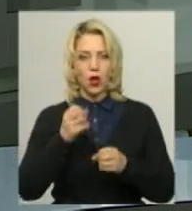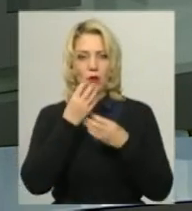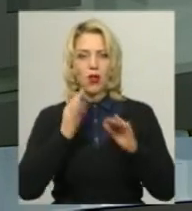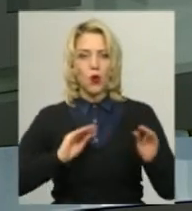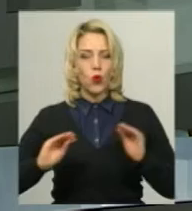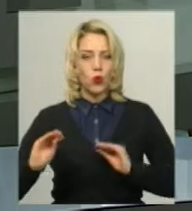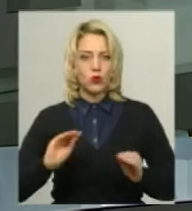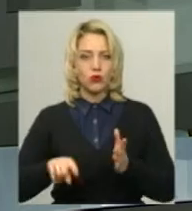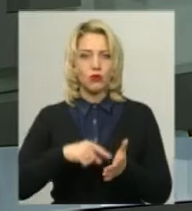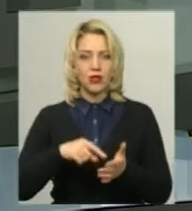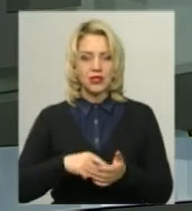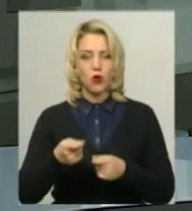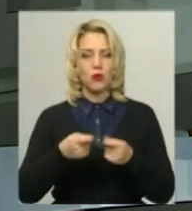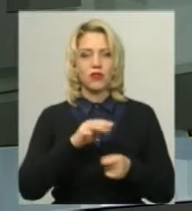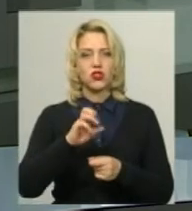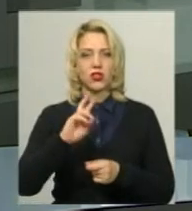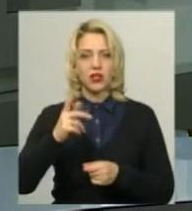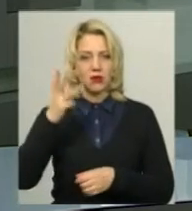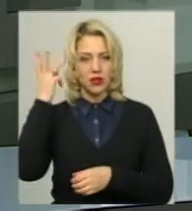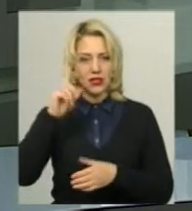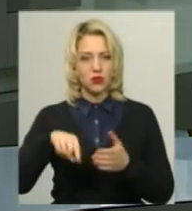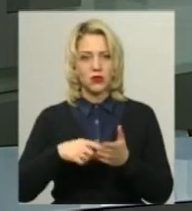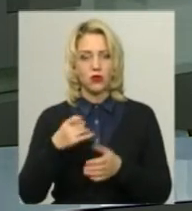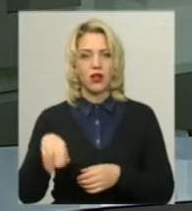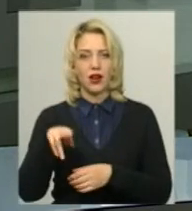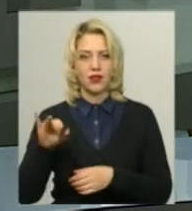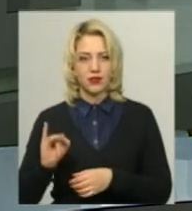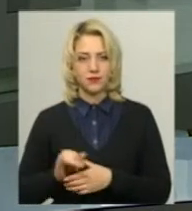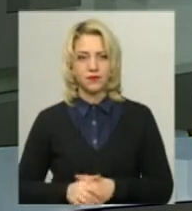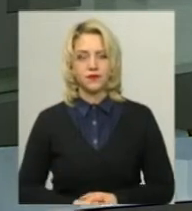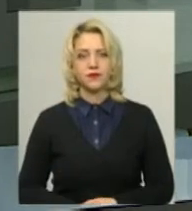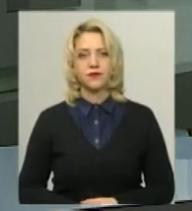управління житлово-комунального господарства Хмельницької міської ради Тетяна Цип.